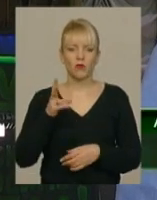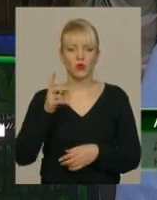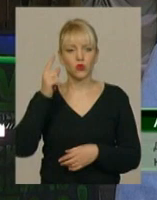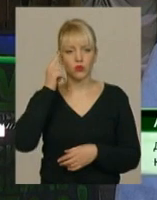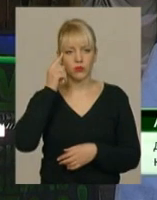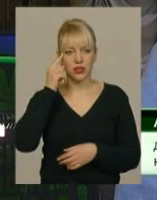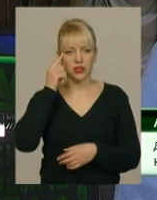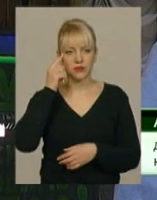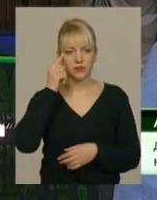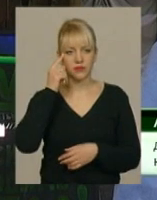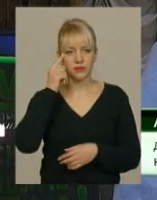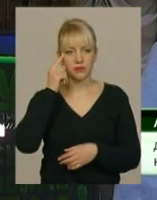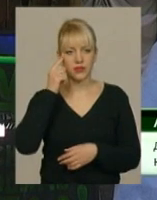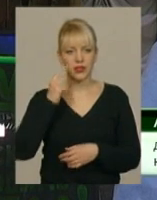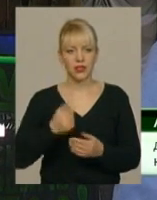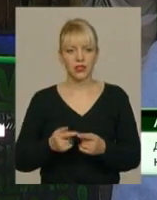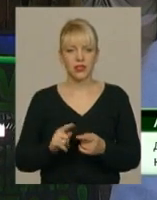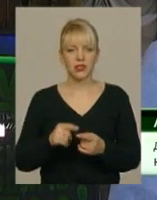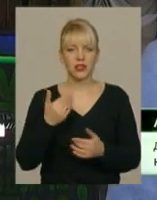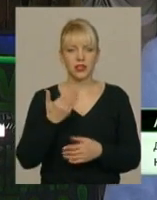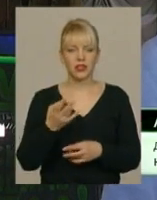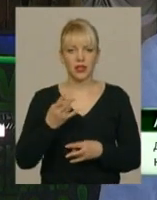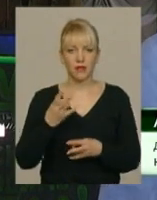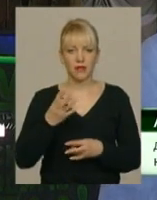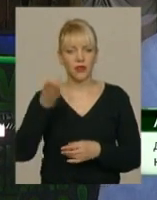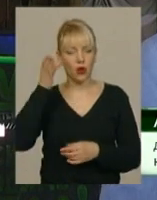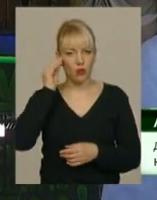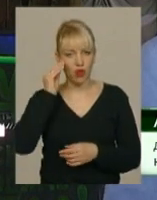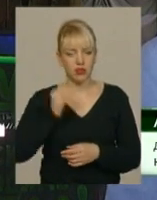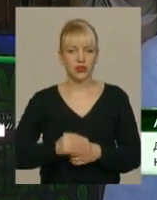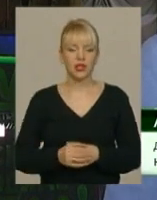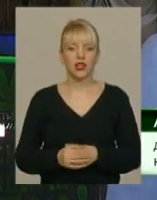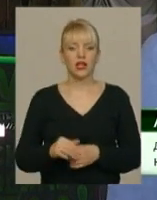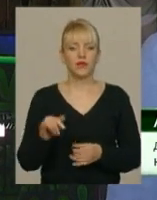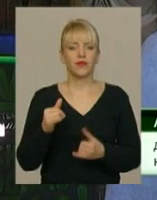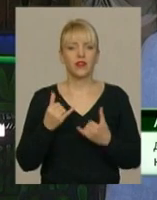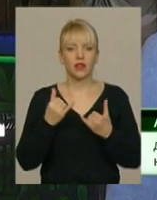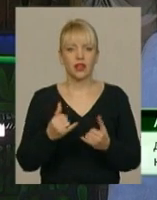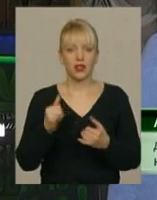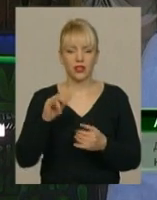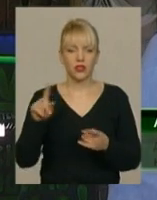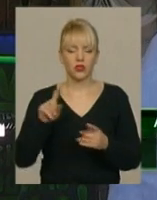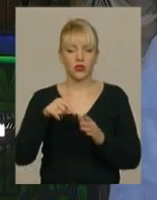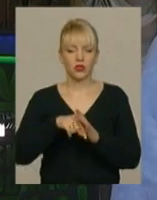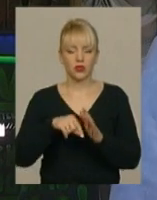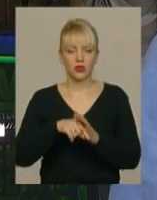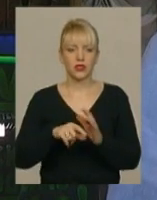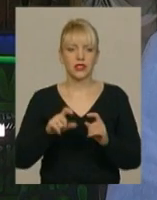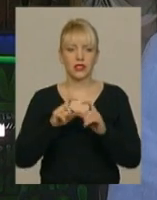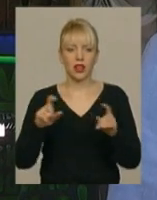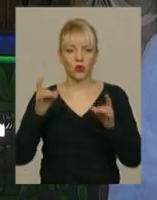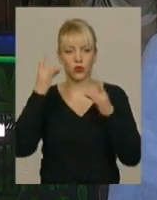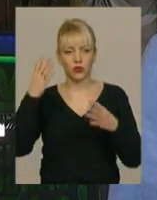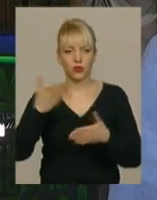з ними треба рахуватись. І що стосується заходів культури, ми маємо якось